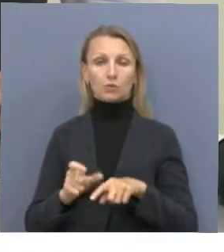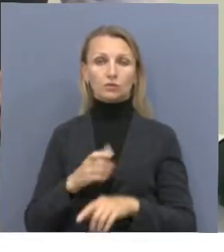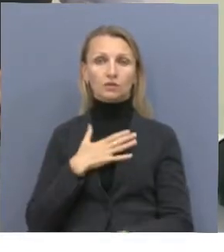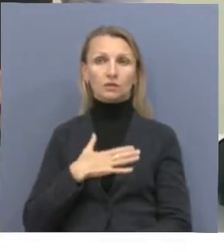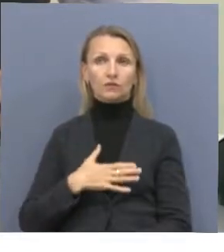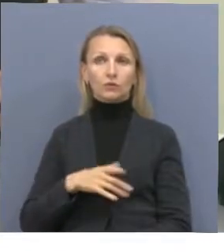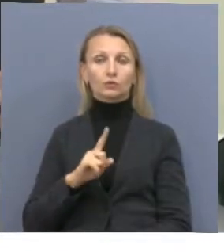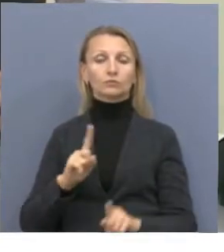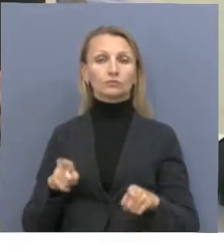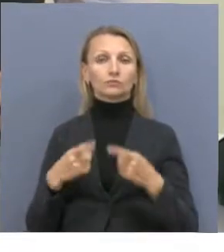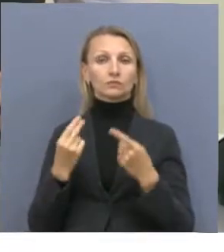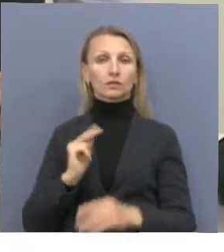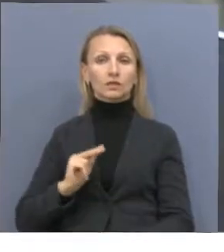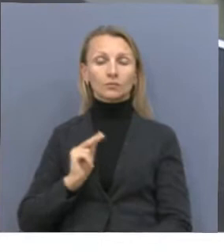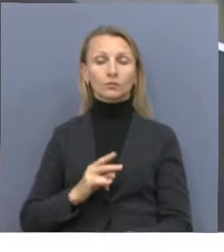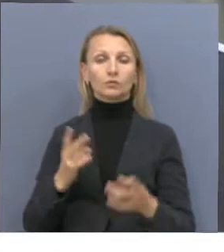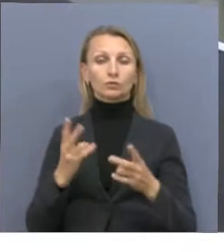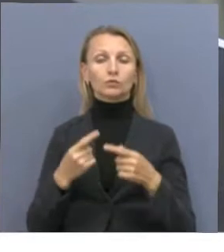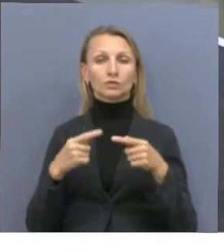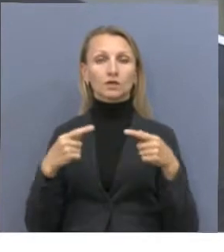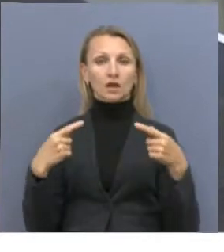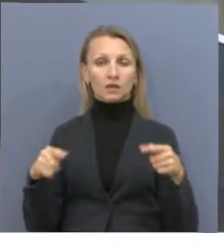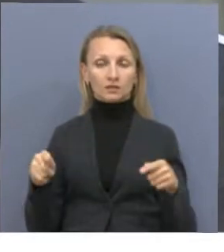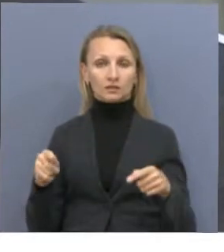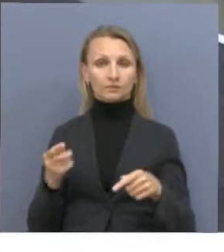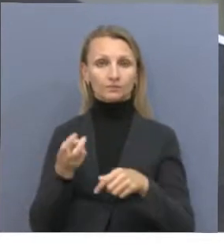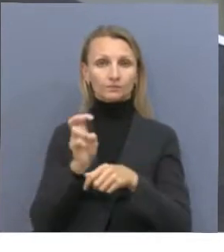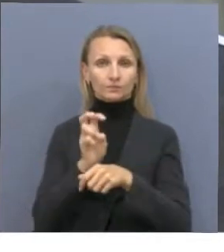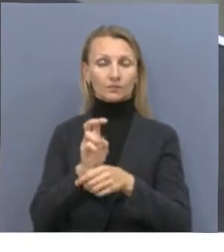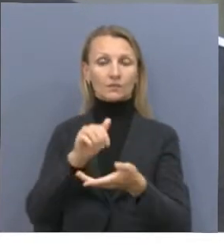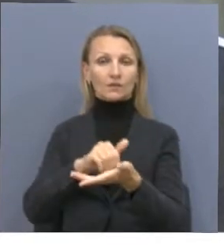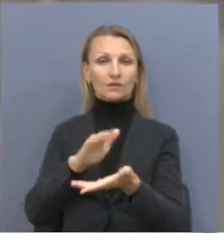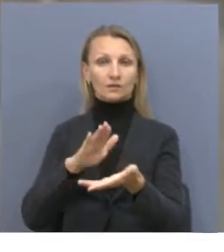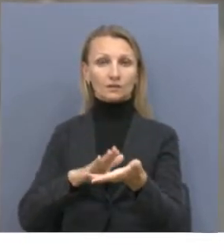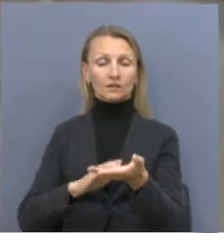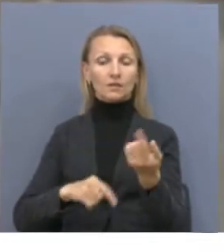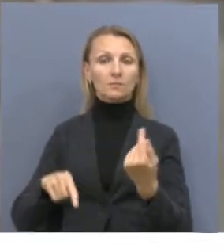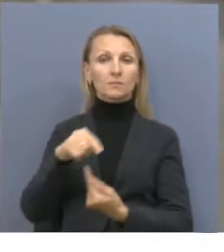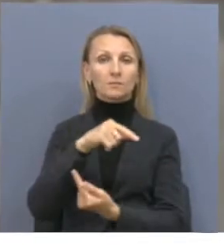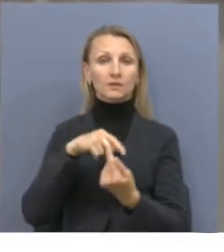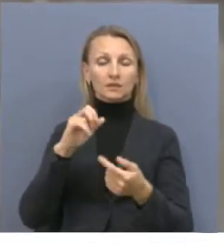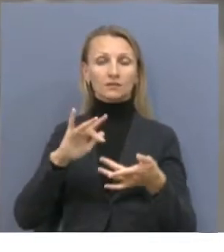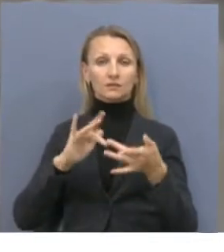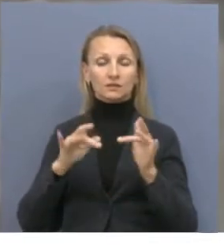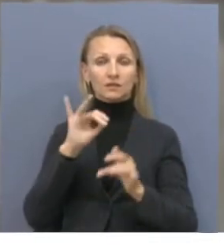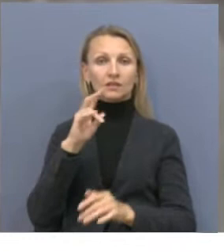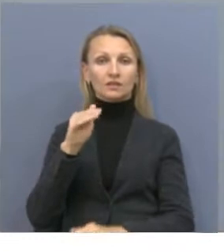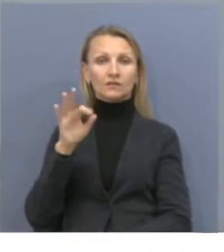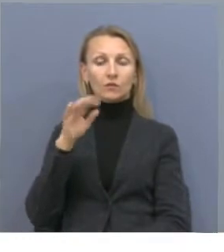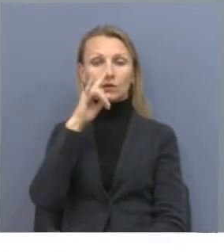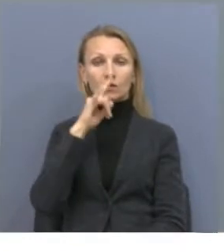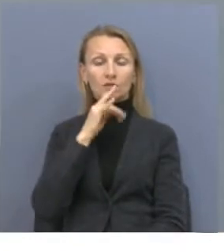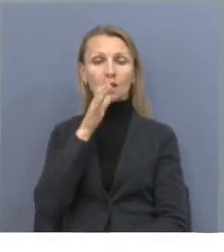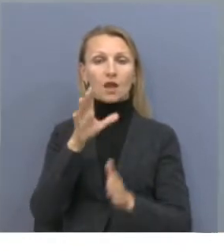возобновить работу, необходимо пройти несколько этапов. Прежде всего, нужно зарегистрировать свой бизнес на сайте «Инфо Казахстан». С помощью